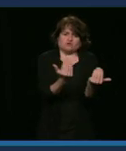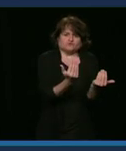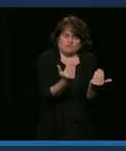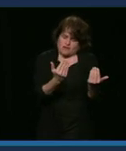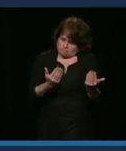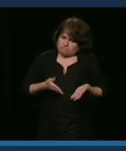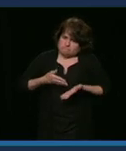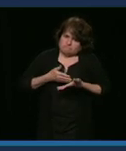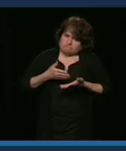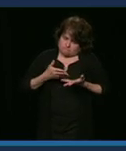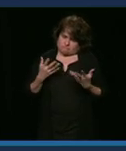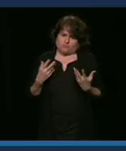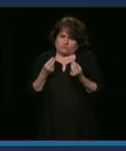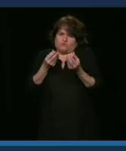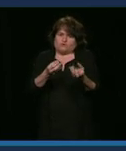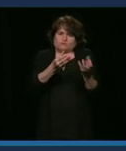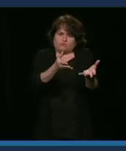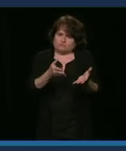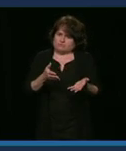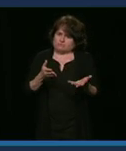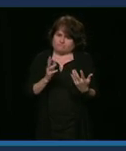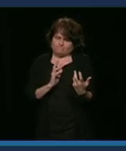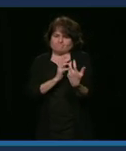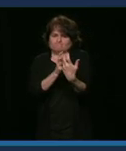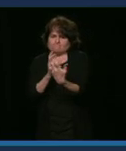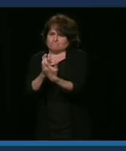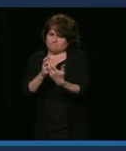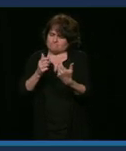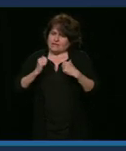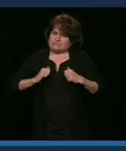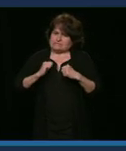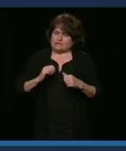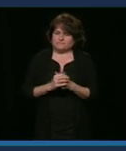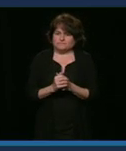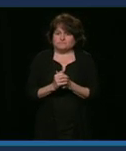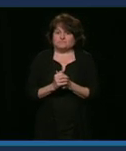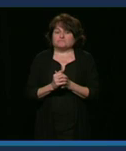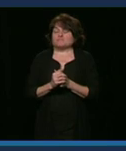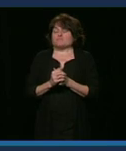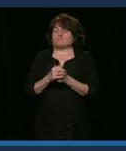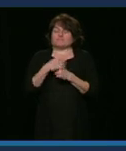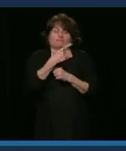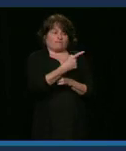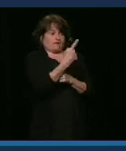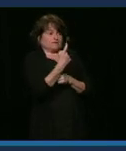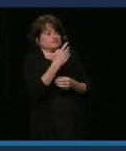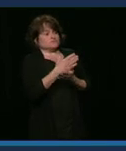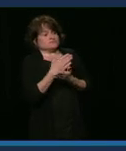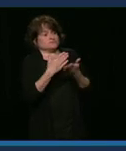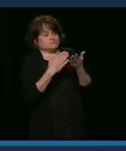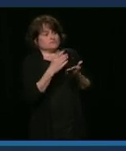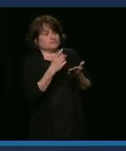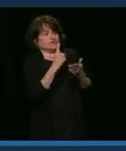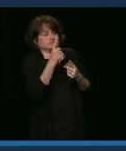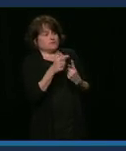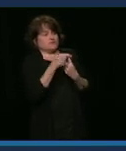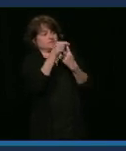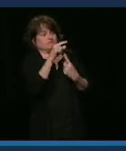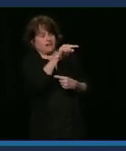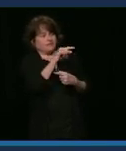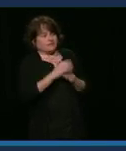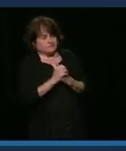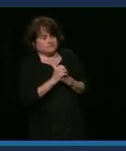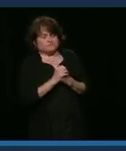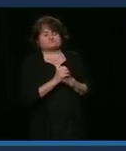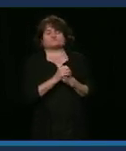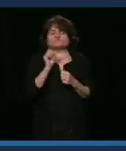On a maintenant la question principale, le député de Néliga. Oui, merci Madame la Présidente. Depuis quatre ans, la ville de Rivière-du-Lau vit